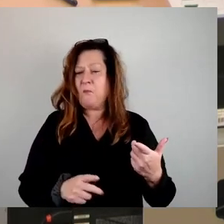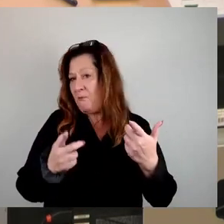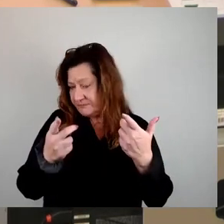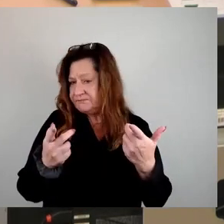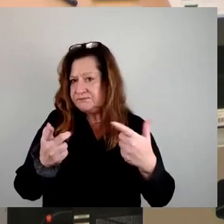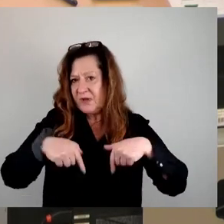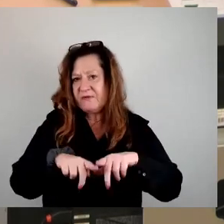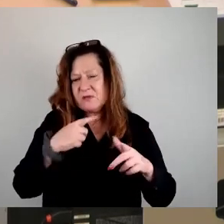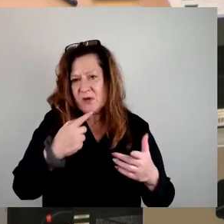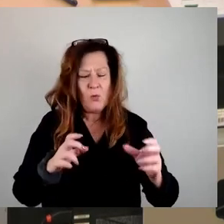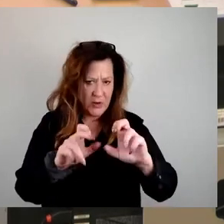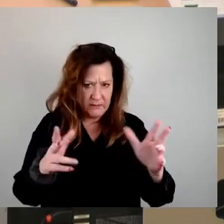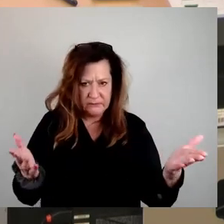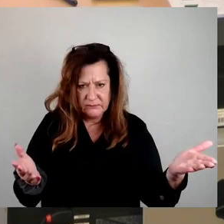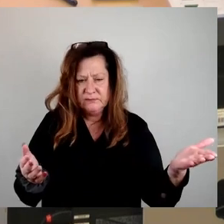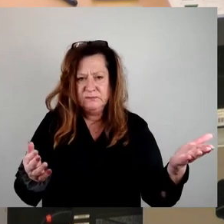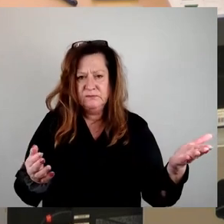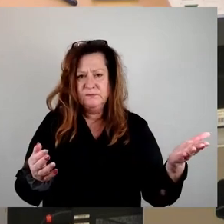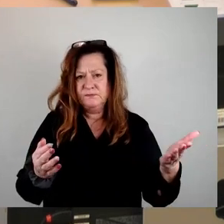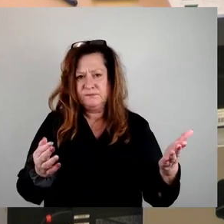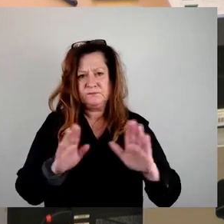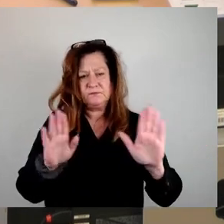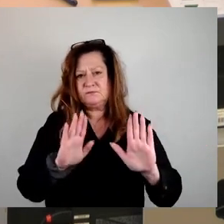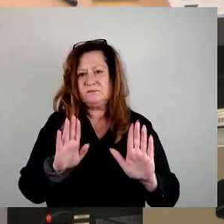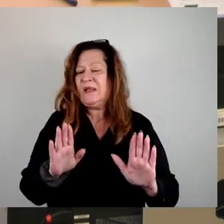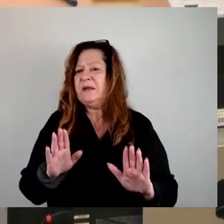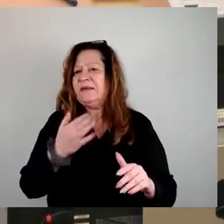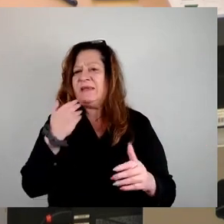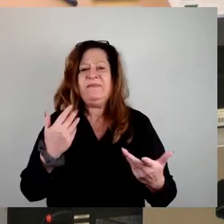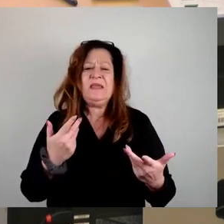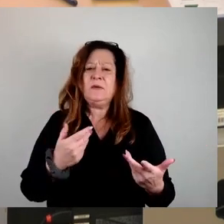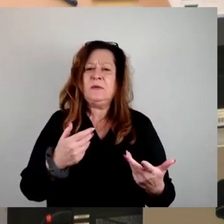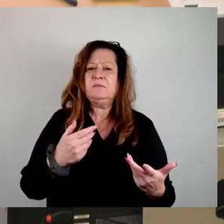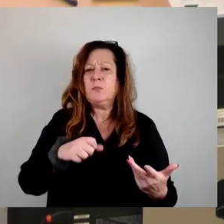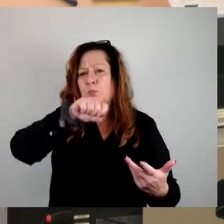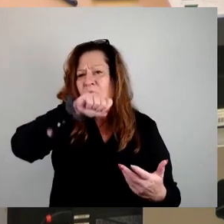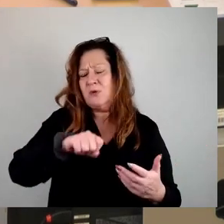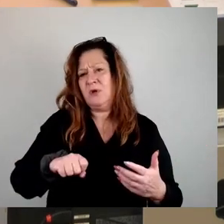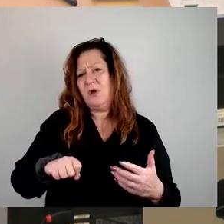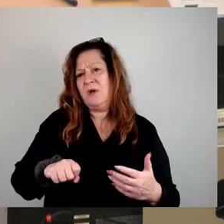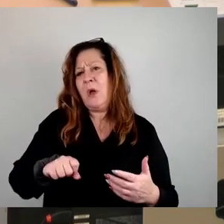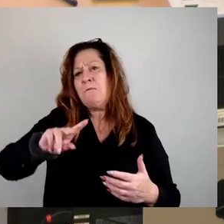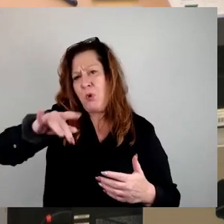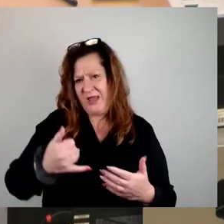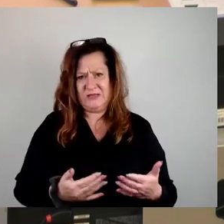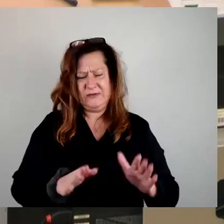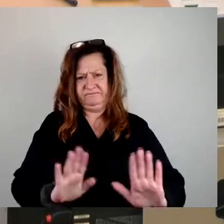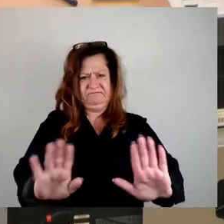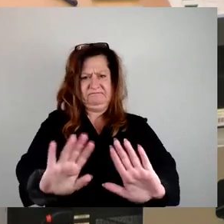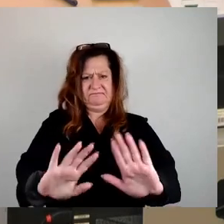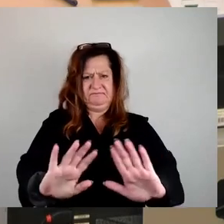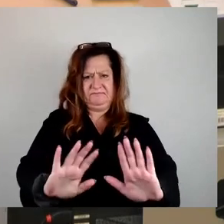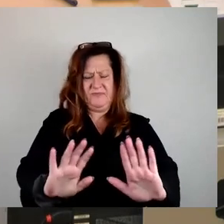gesagt, okay, es ist nicht unser Lieblingskind. Ich möchte auch sagen, warum. Weil, es wird hier immer über Chancen